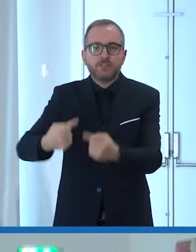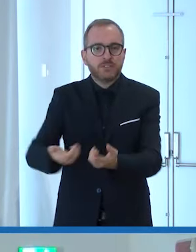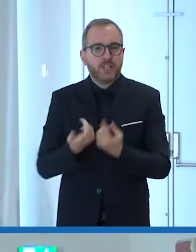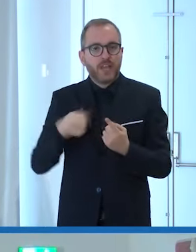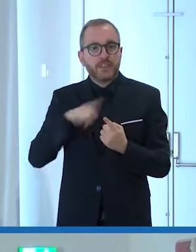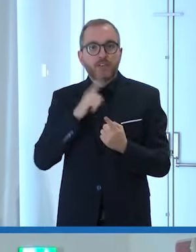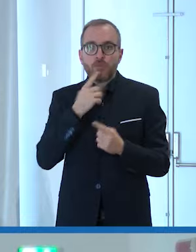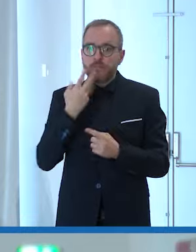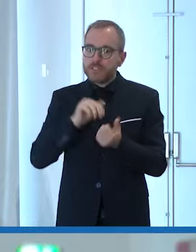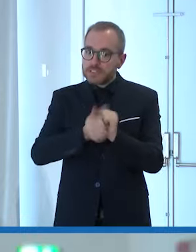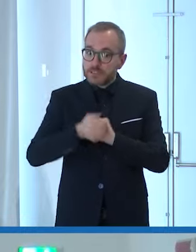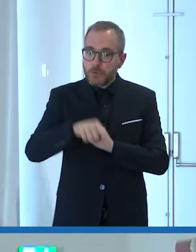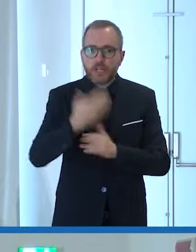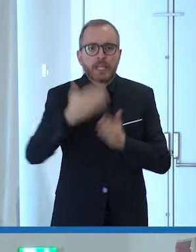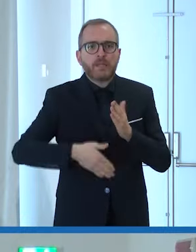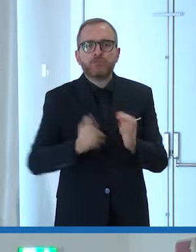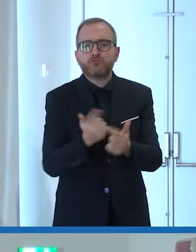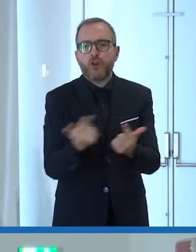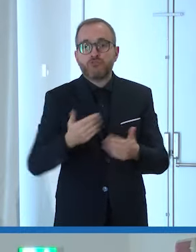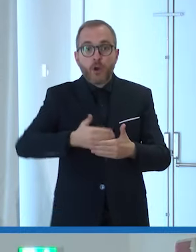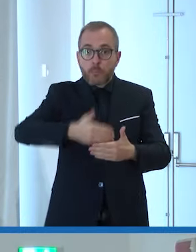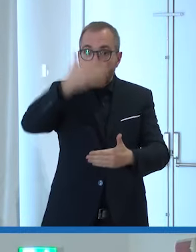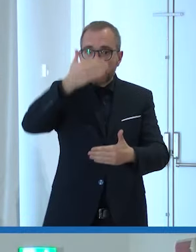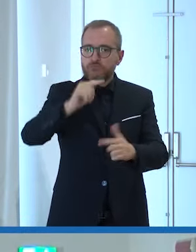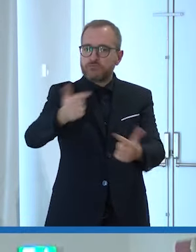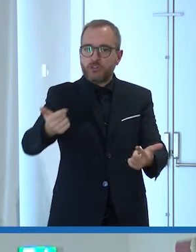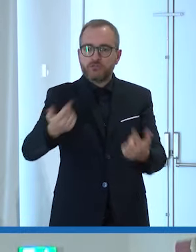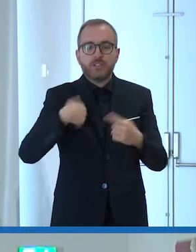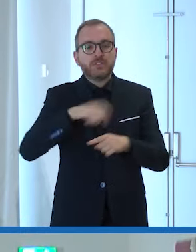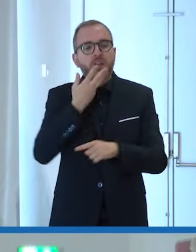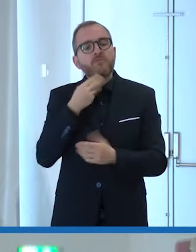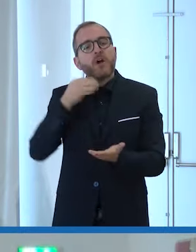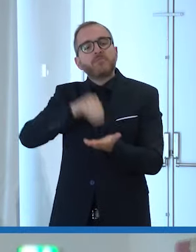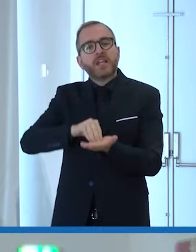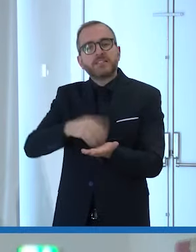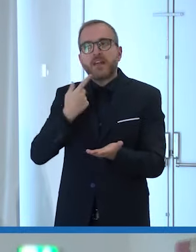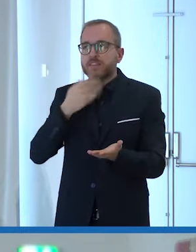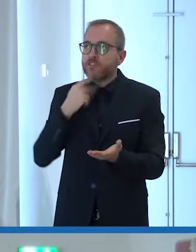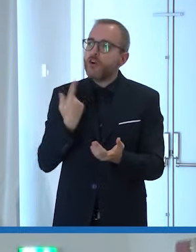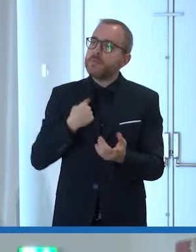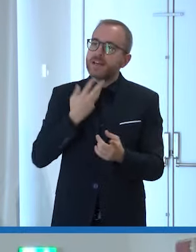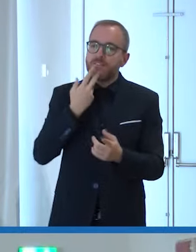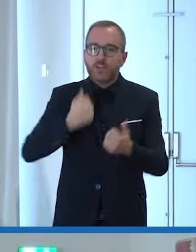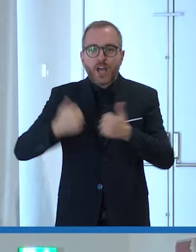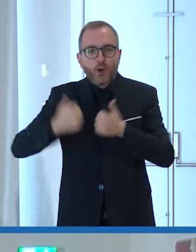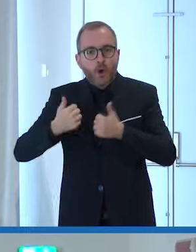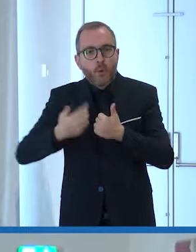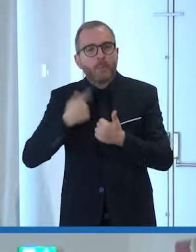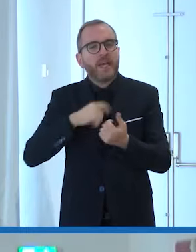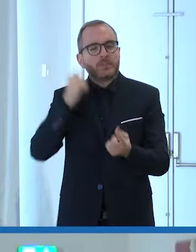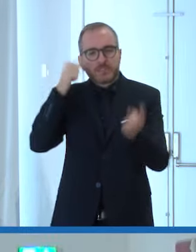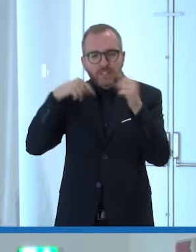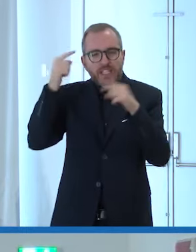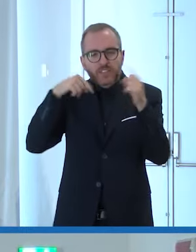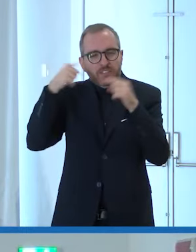sport non conosce limiti né frontiere, che la voglia di esserci, di competere, di applicare ogni stilla di sudore per uno